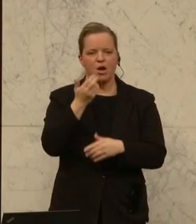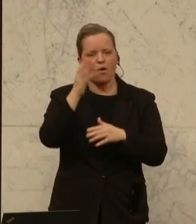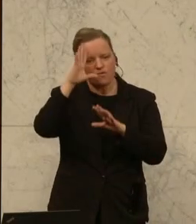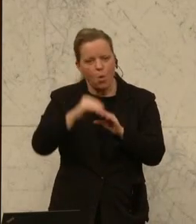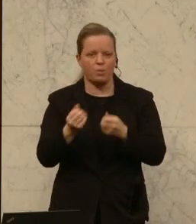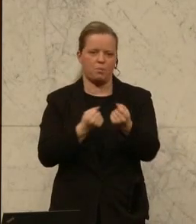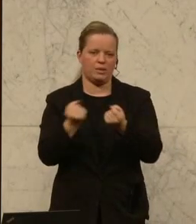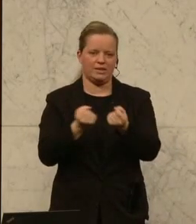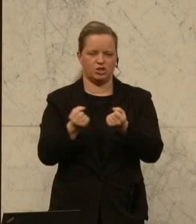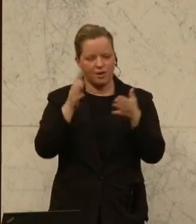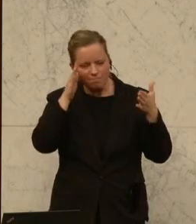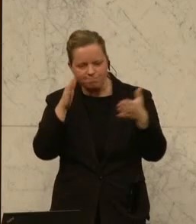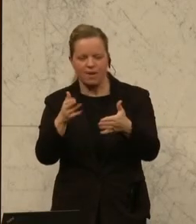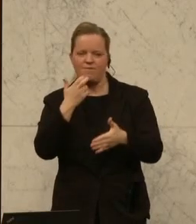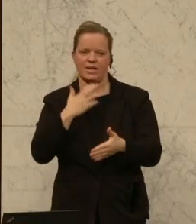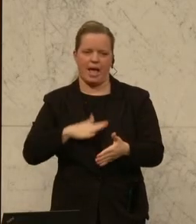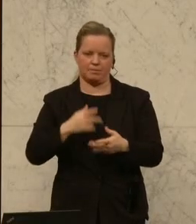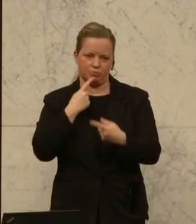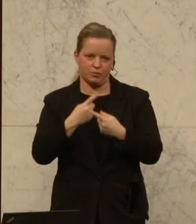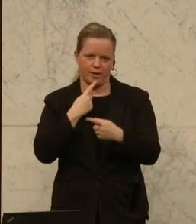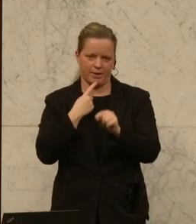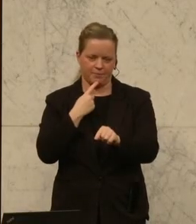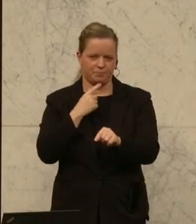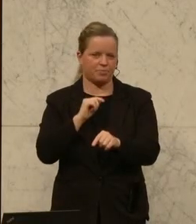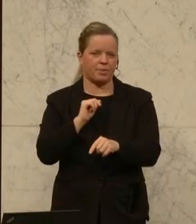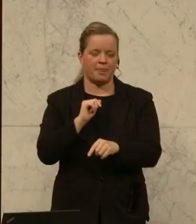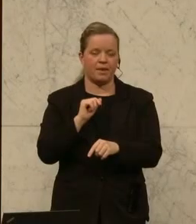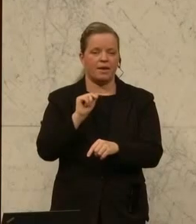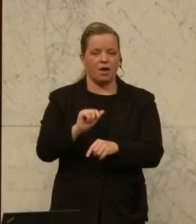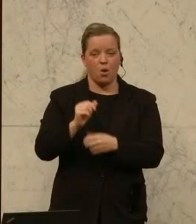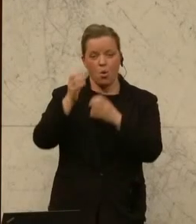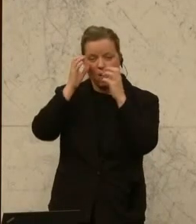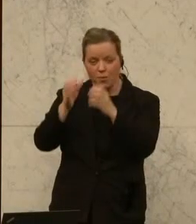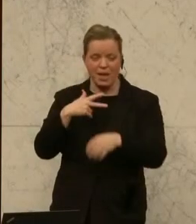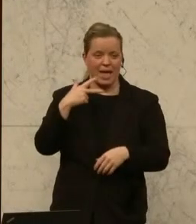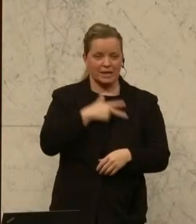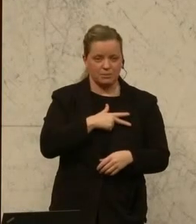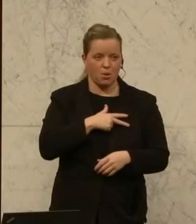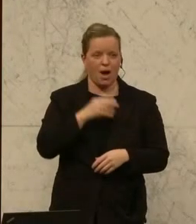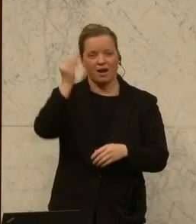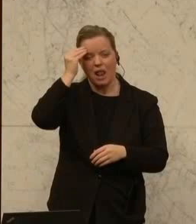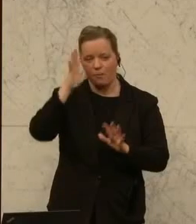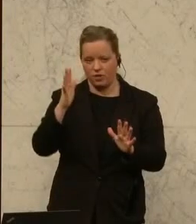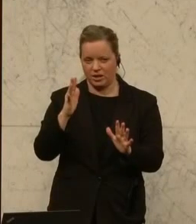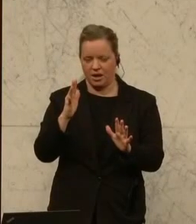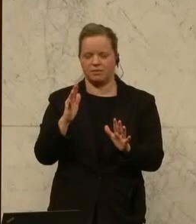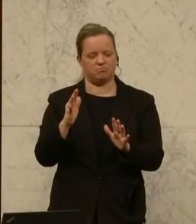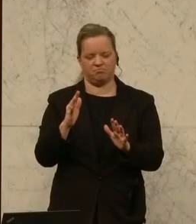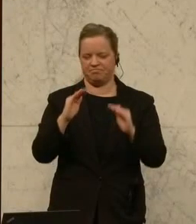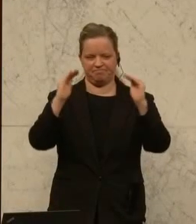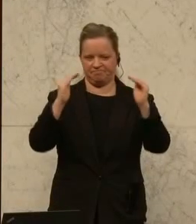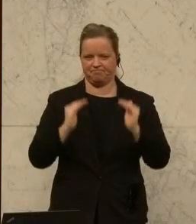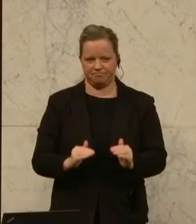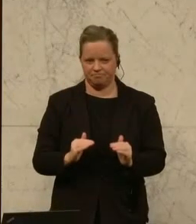fixieren. Gleich vorweg. Die Glaubwürdigkeit von ÖVP und SPÖ liegt in diesem Thema nachweislich unter dem